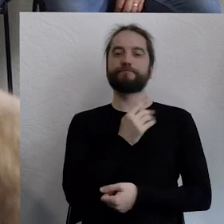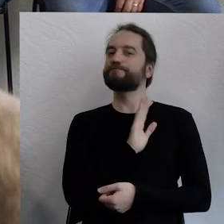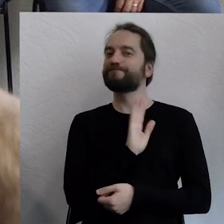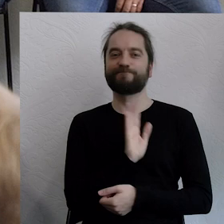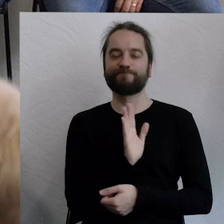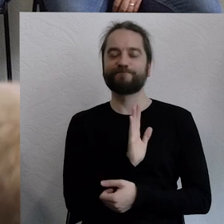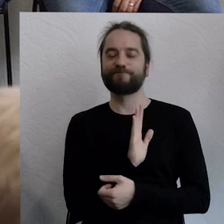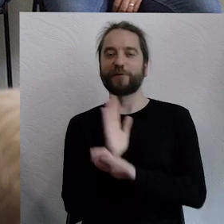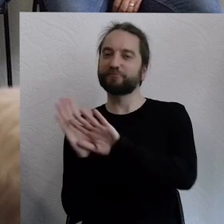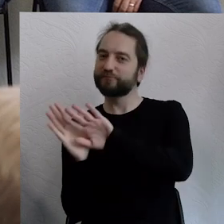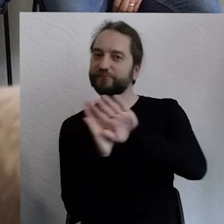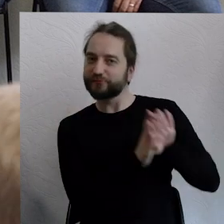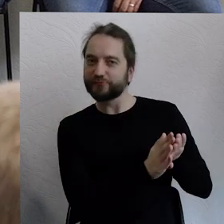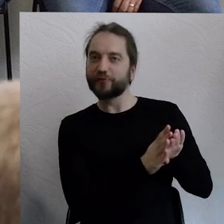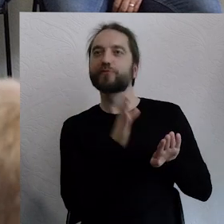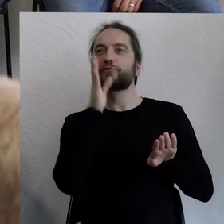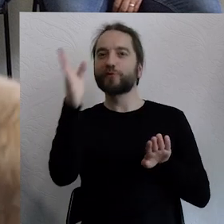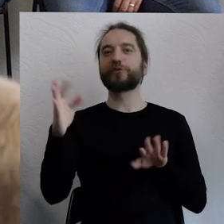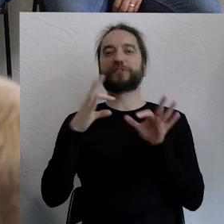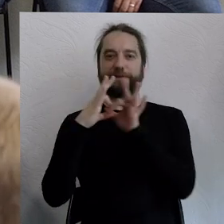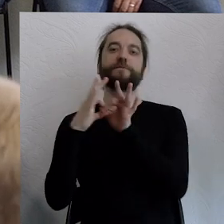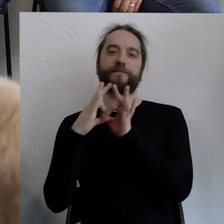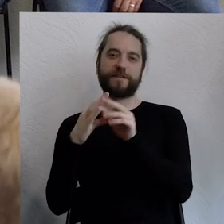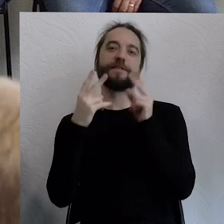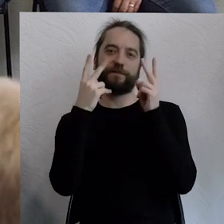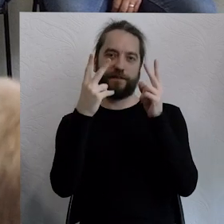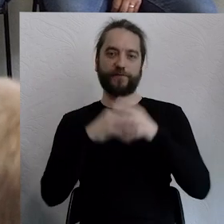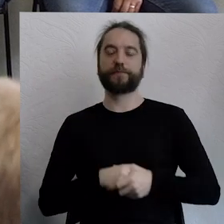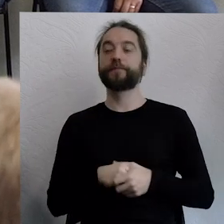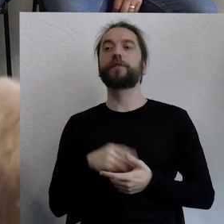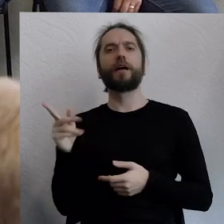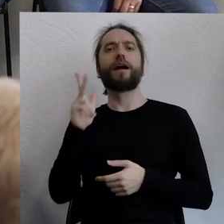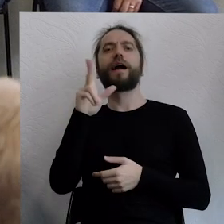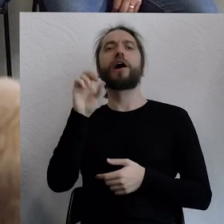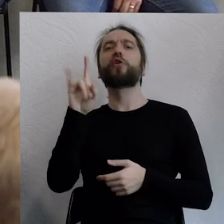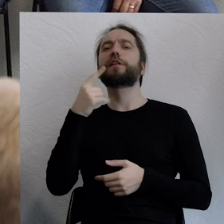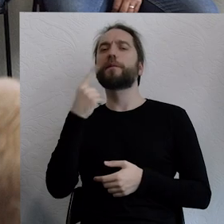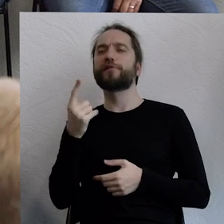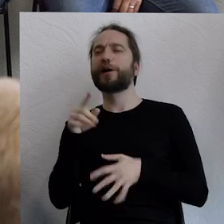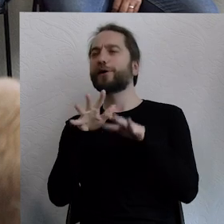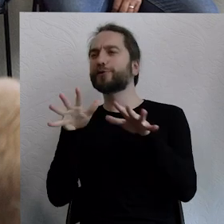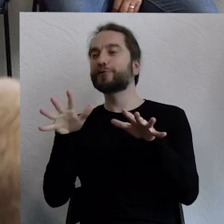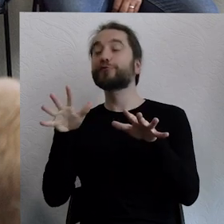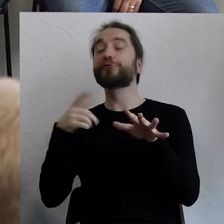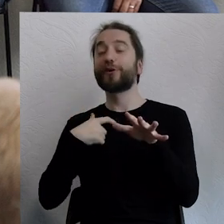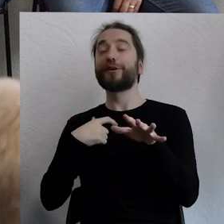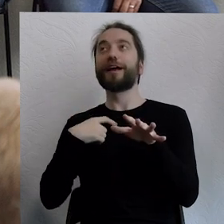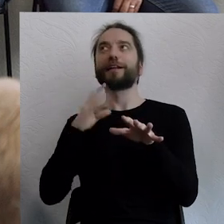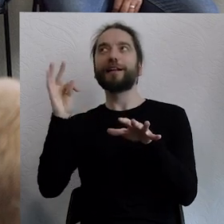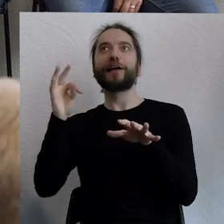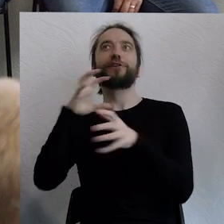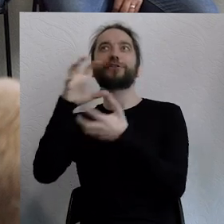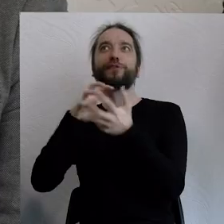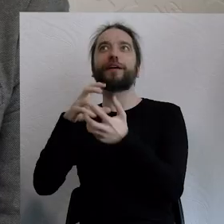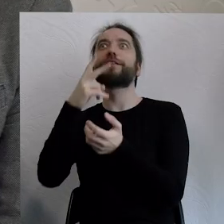I to jest przyszłość, którą chciałbym widzieć. Karolina powiedziała bardzo dużo rzeczy, z którymi też się zgadzam i którą widzę, dlatego nie